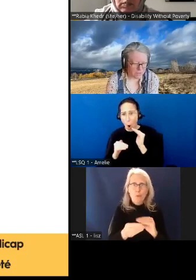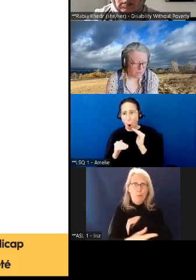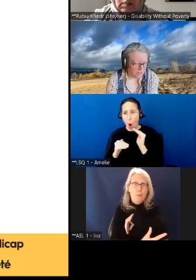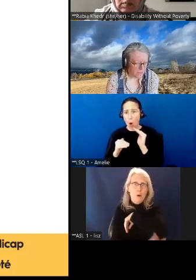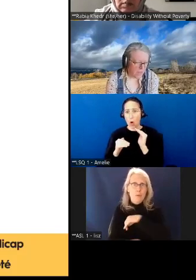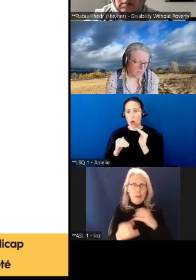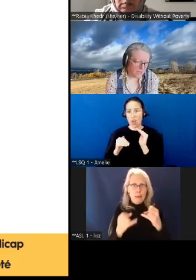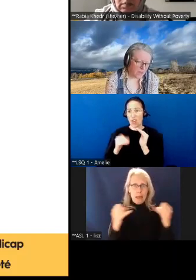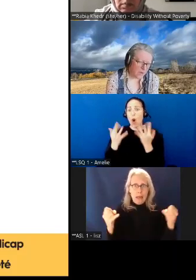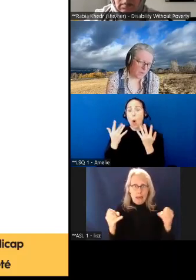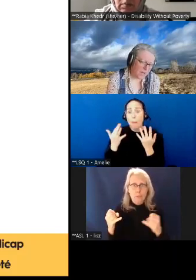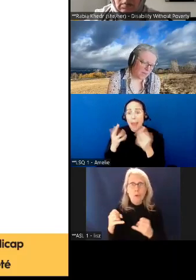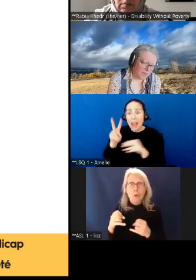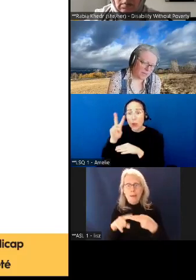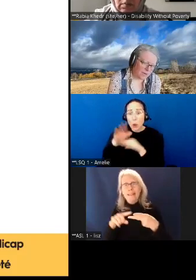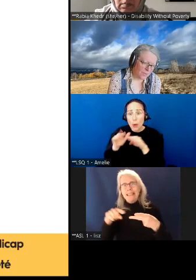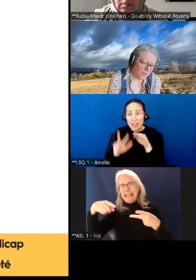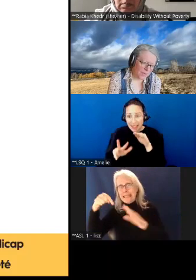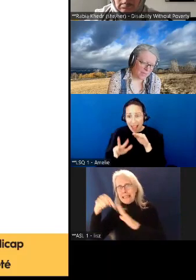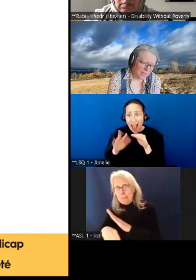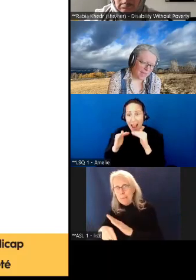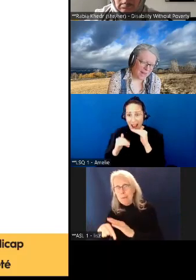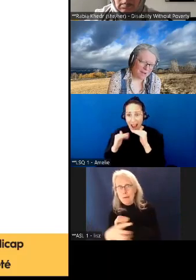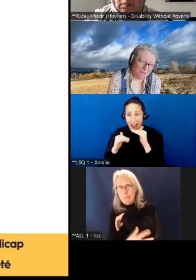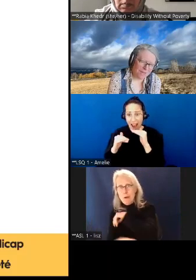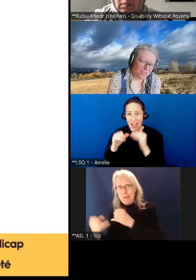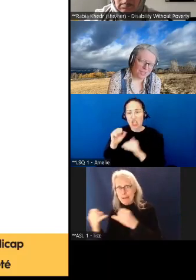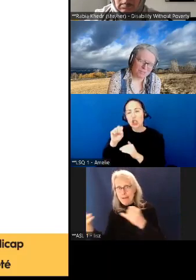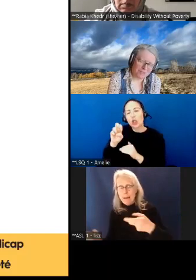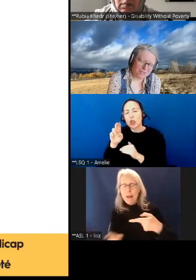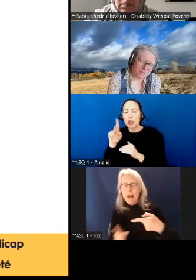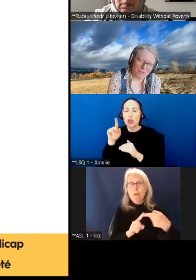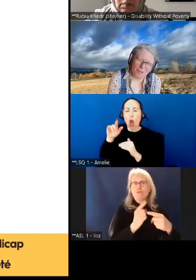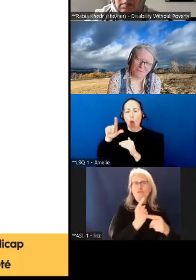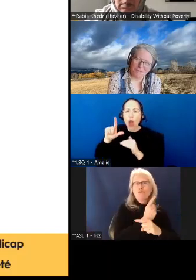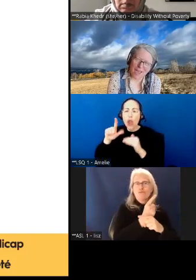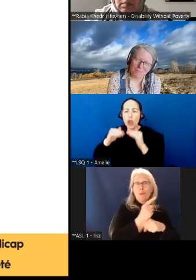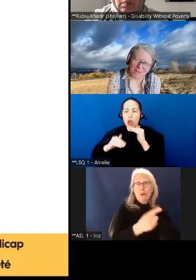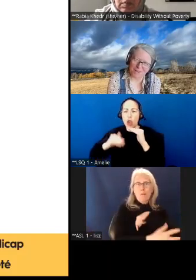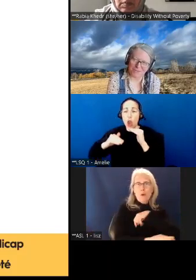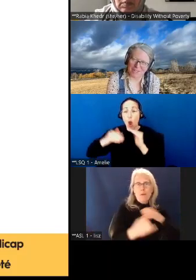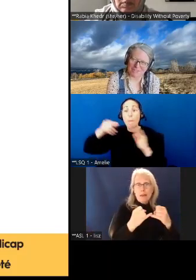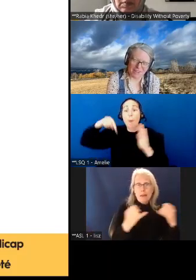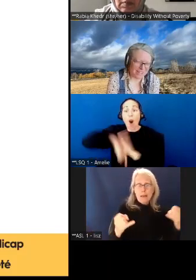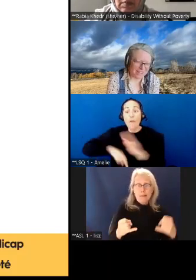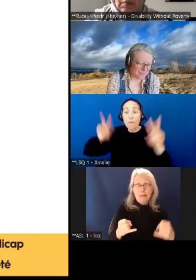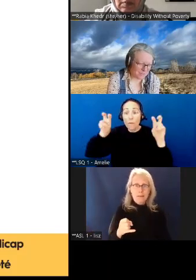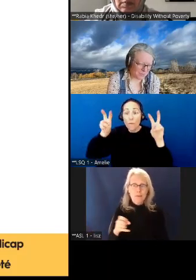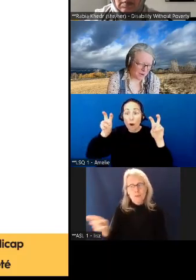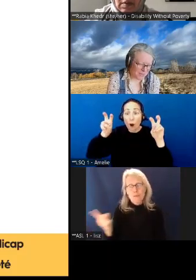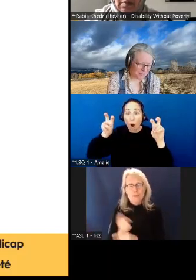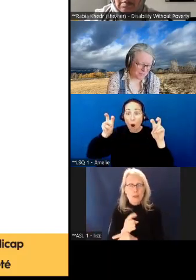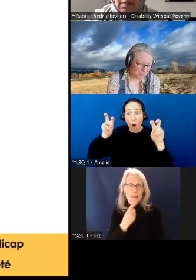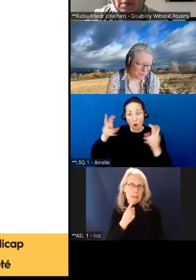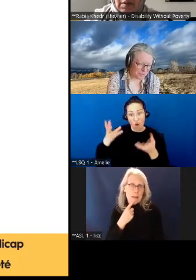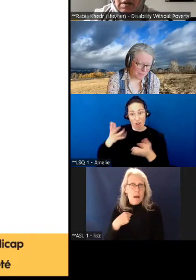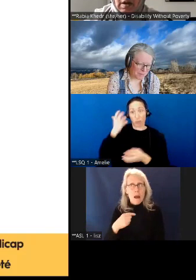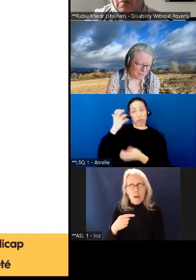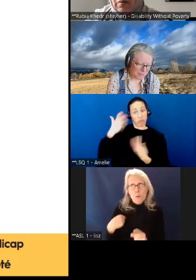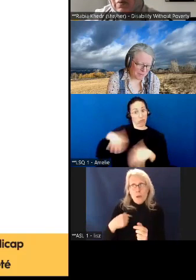actuelle. Et donc, on dit que c'est un seuil de pauvreté profond pour une raison. Et donc, encore une fois,